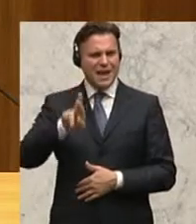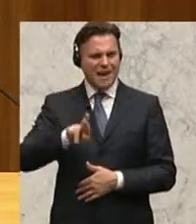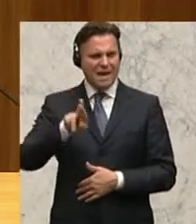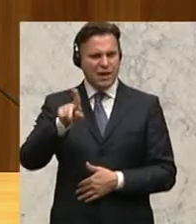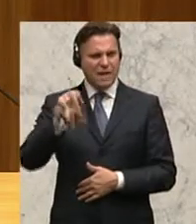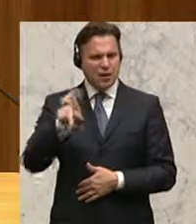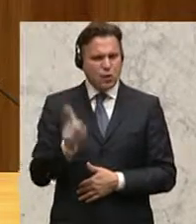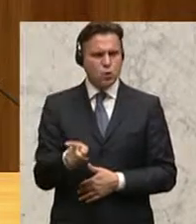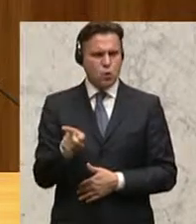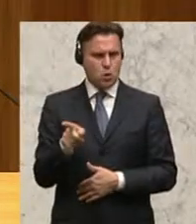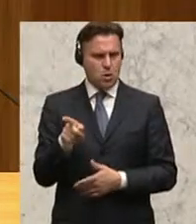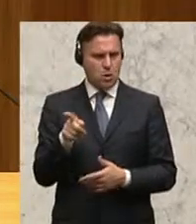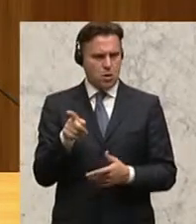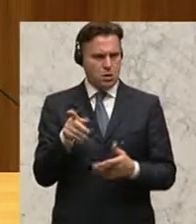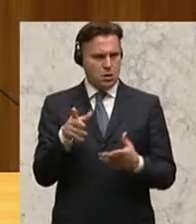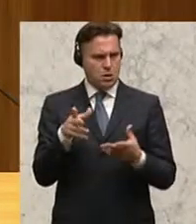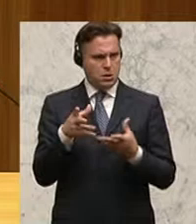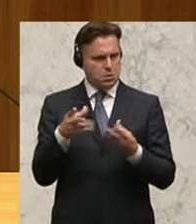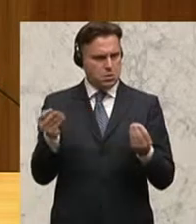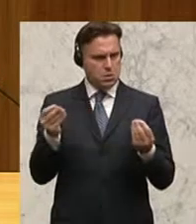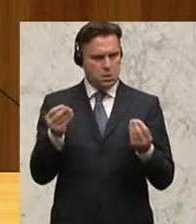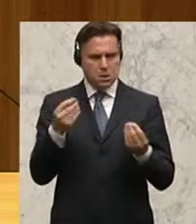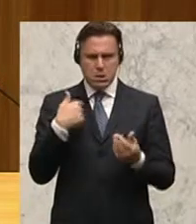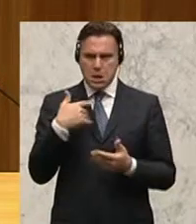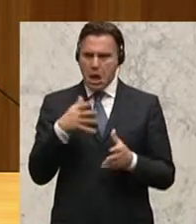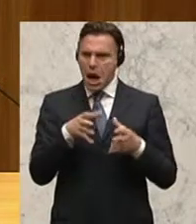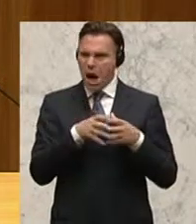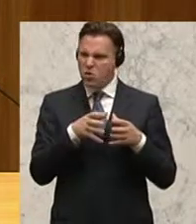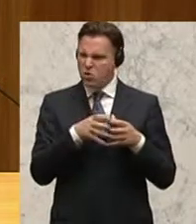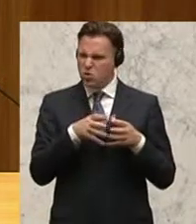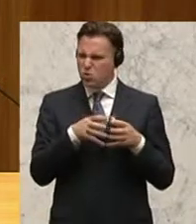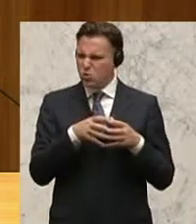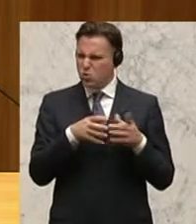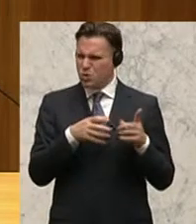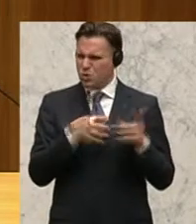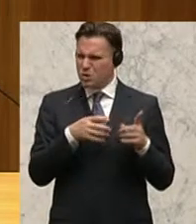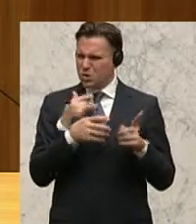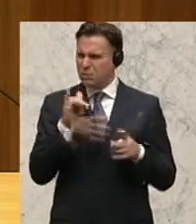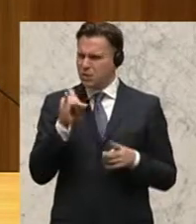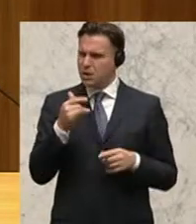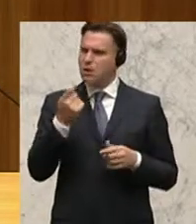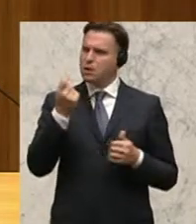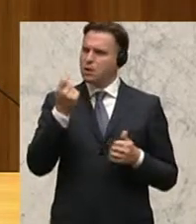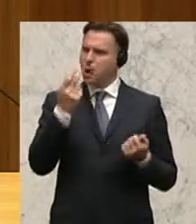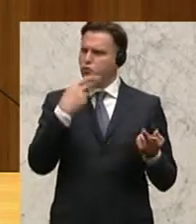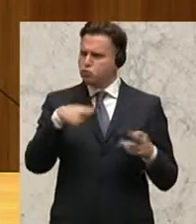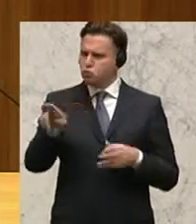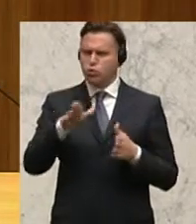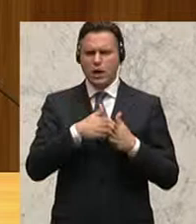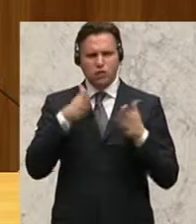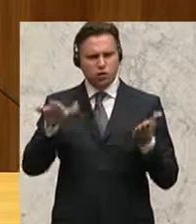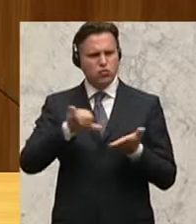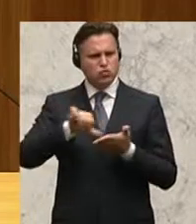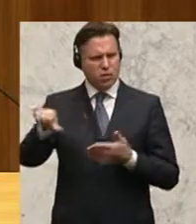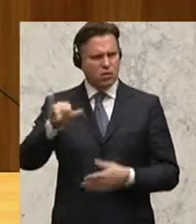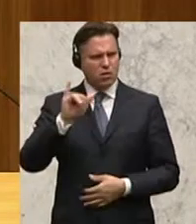ich habe im Ausschuss schon gefragt, ich habe nichts gegen, wir haben ja auch selbst beschlossen, Restitutionszahlung etc., Entschädigungszahlung, nur man muss sich dann